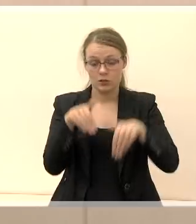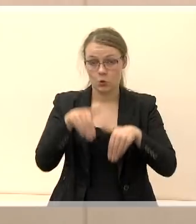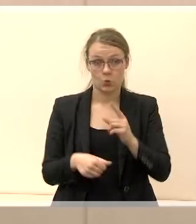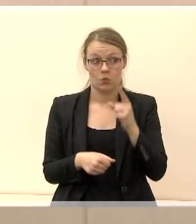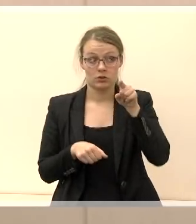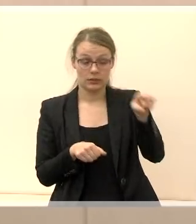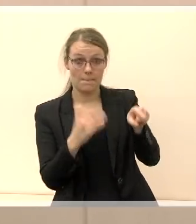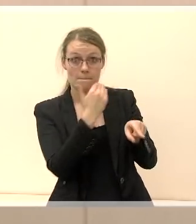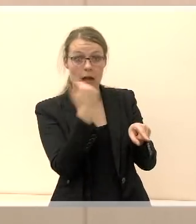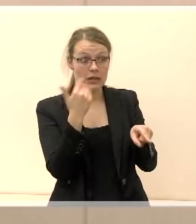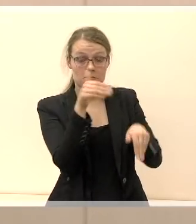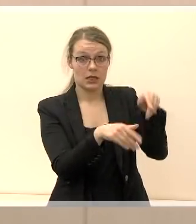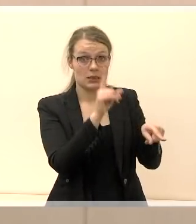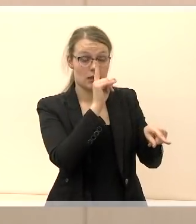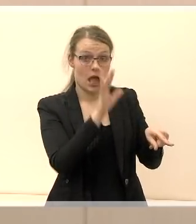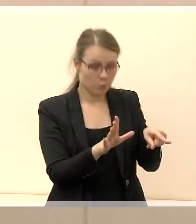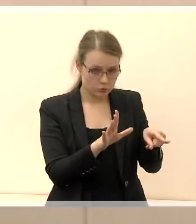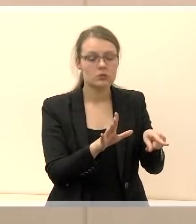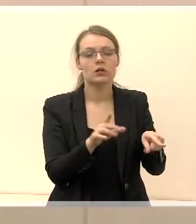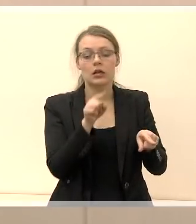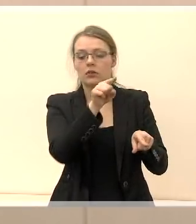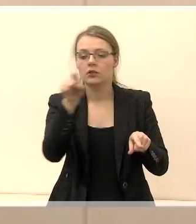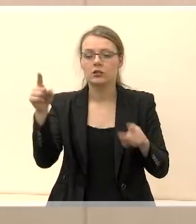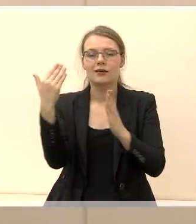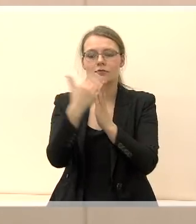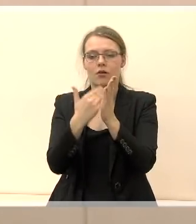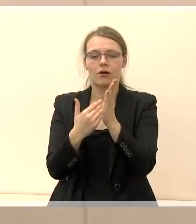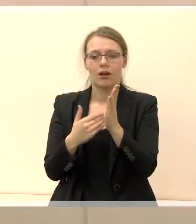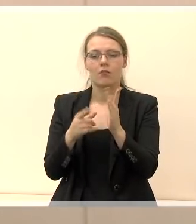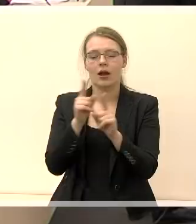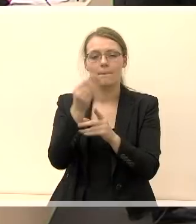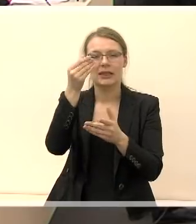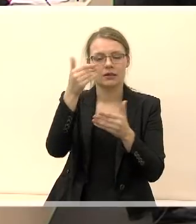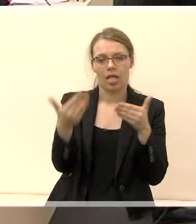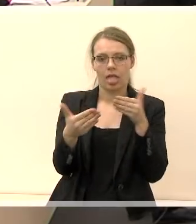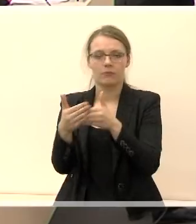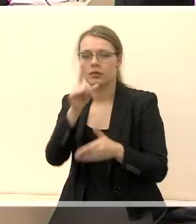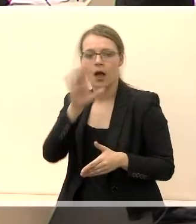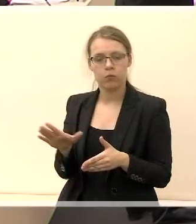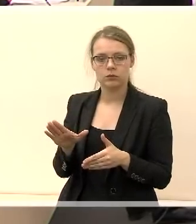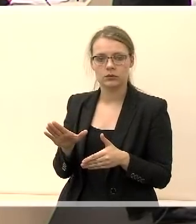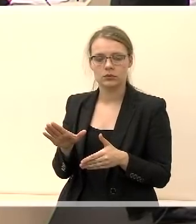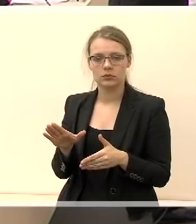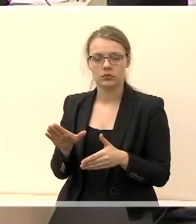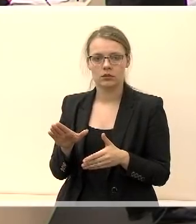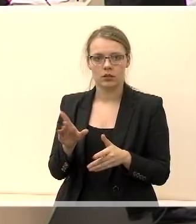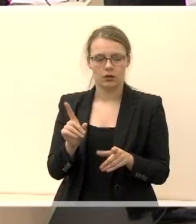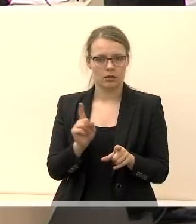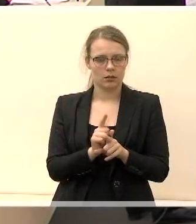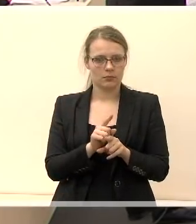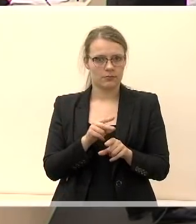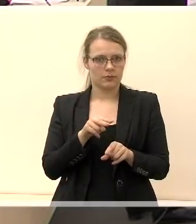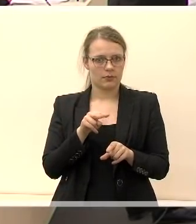partiją, tai kitos partijos iš vyriausybės, iš programų, kaip ir negaus pinigų. Atsirado papildomą tokia